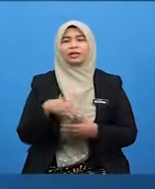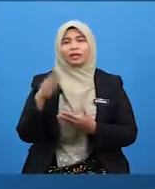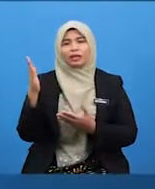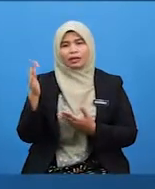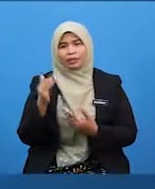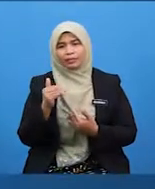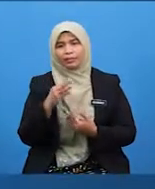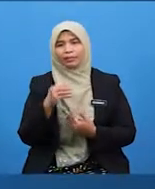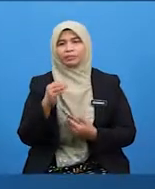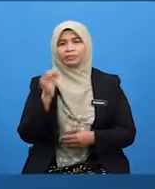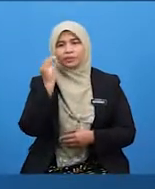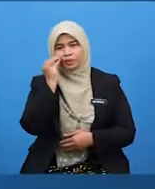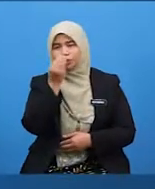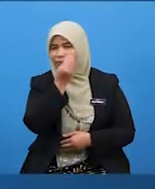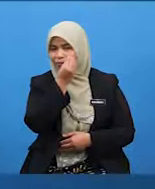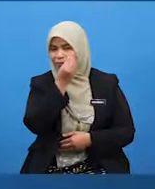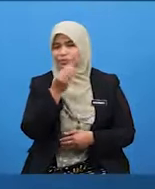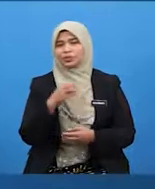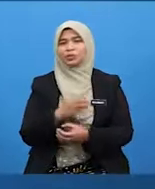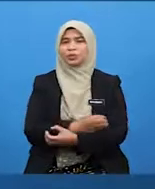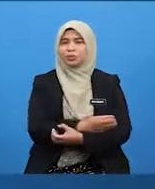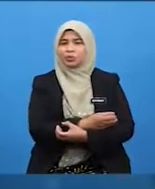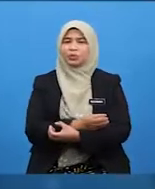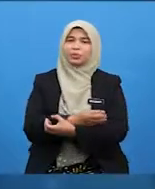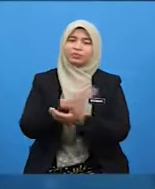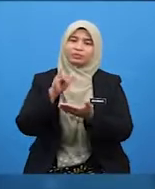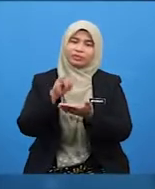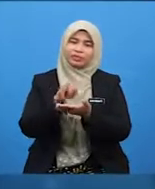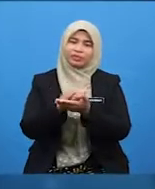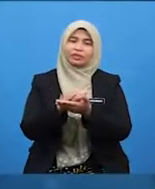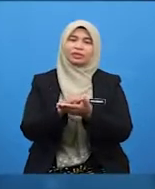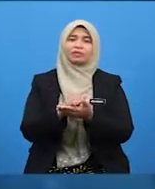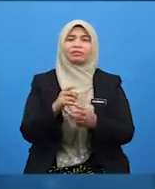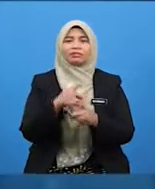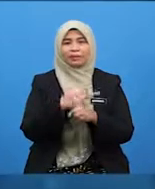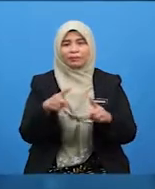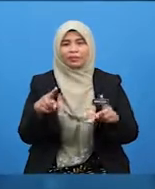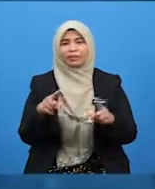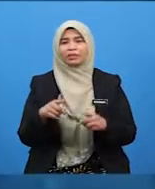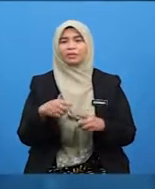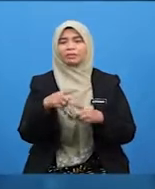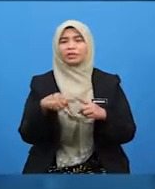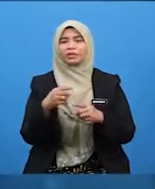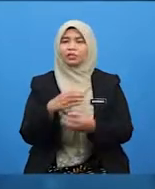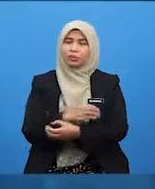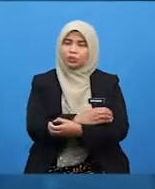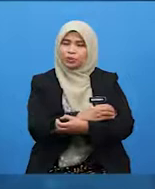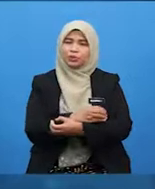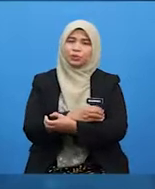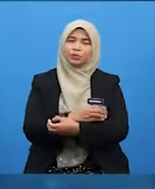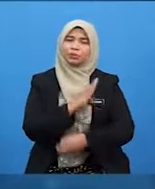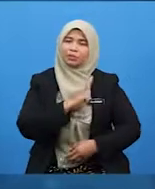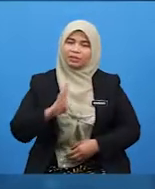dan mencium kedua cucunya itu. Malah apabila cucu Baginda